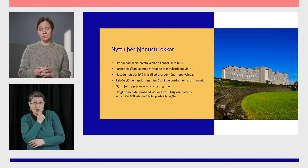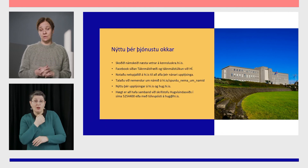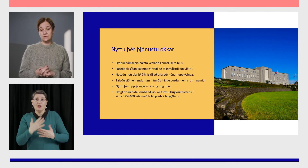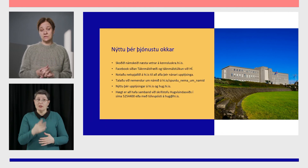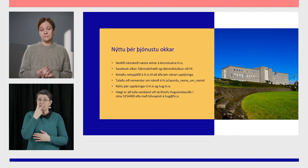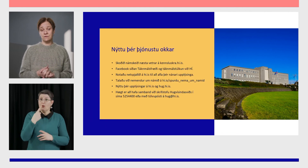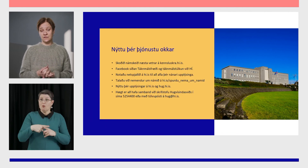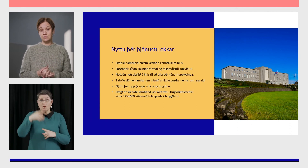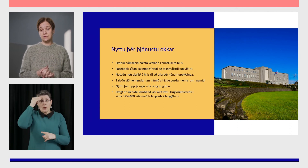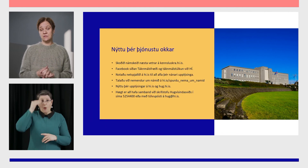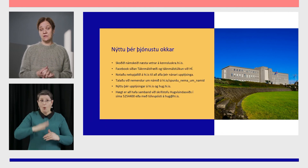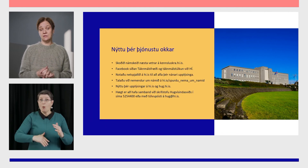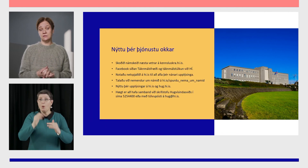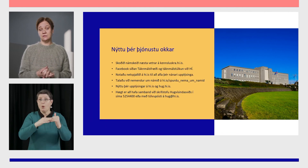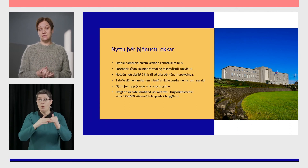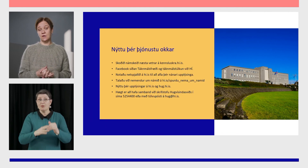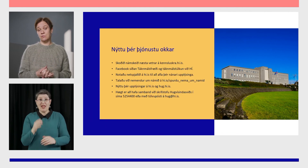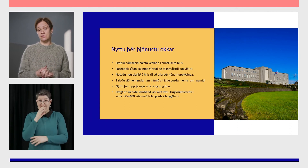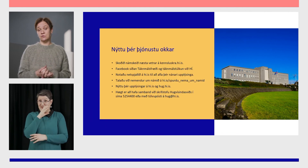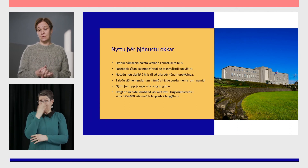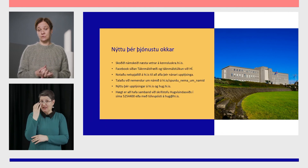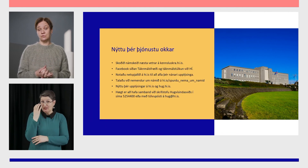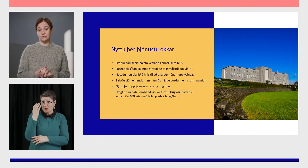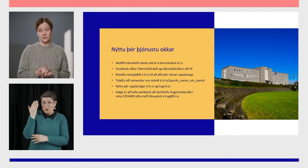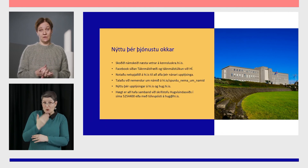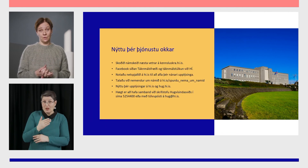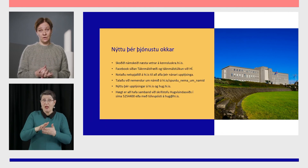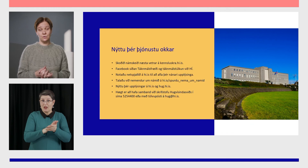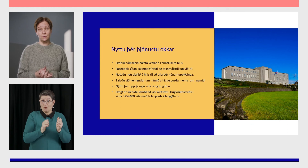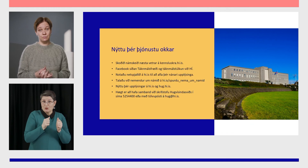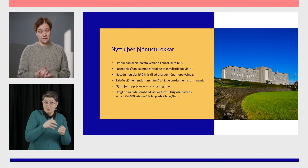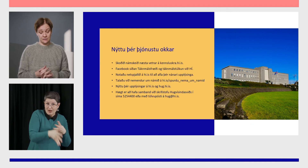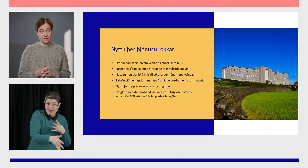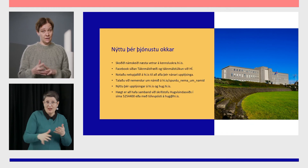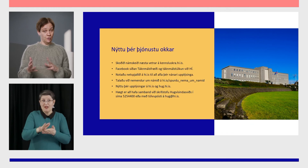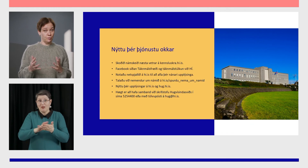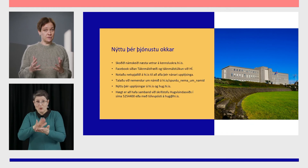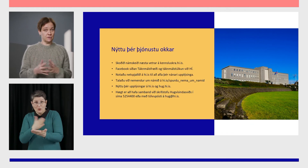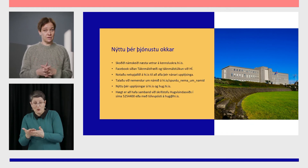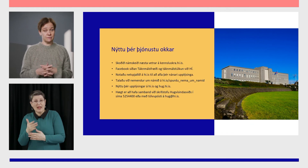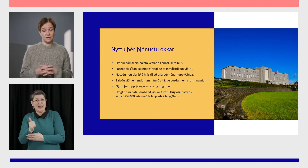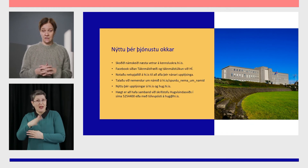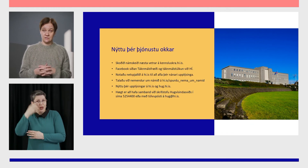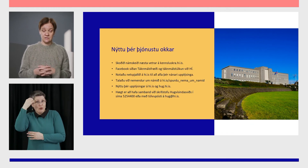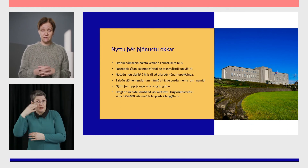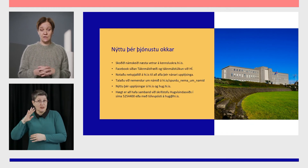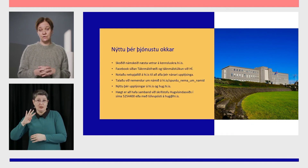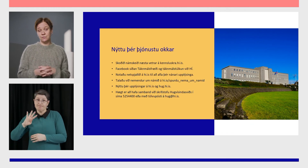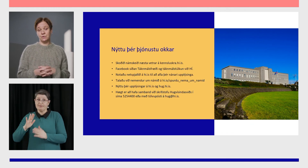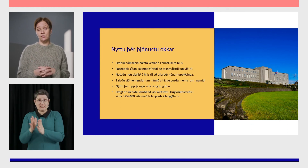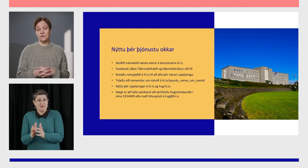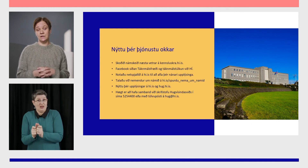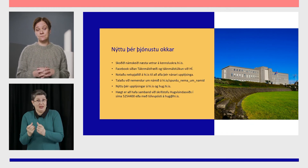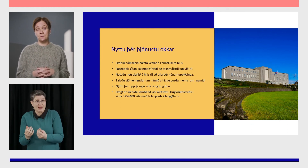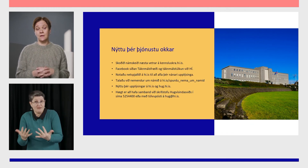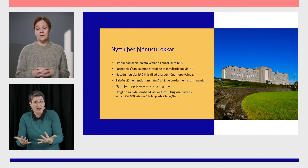uppbyggingu námsins. Facebook síðan, tákmálstúlkun með H.I, hún byrtir upplýsingar um það sem er að gerast í samfélaginu,